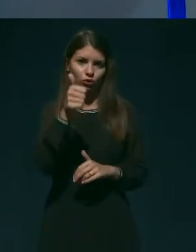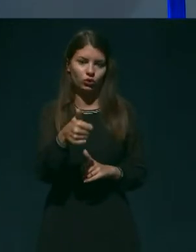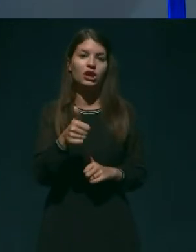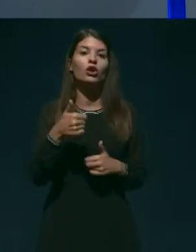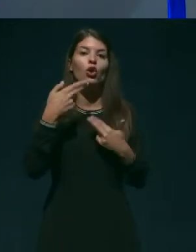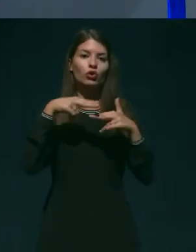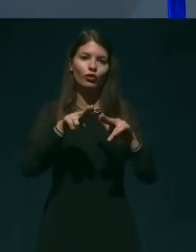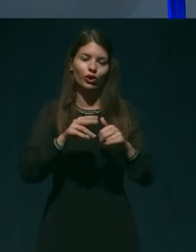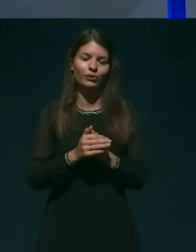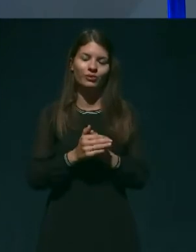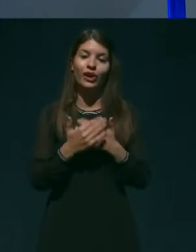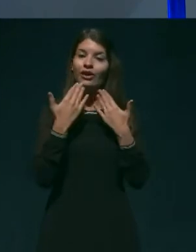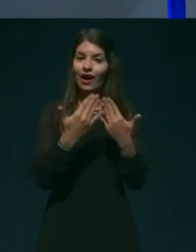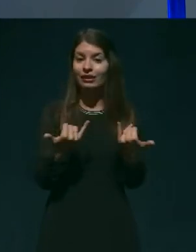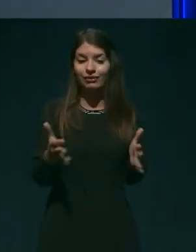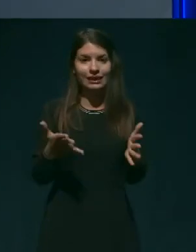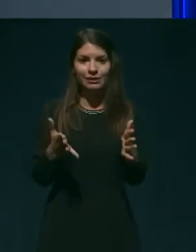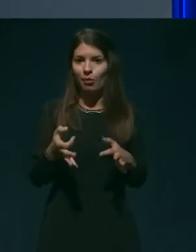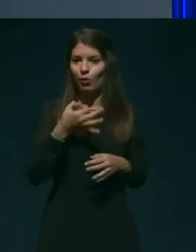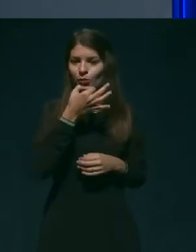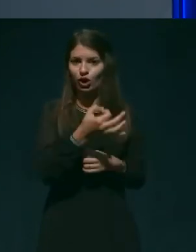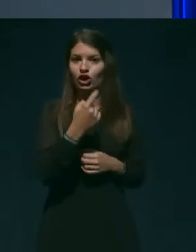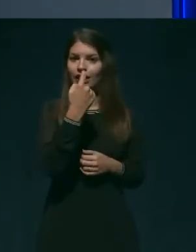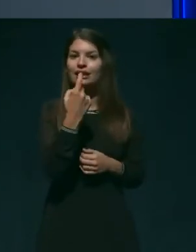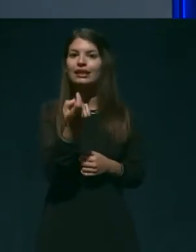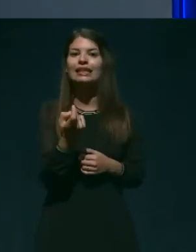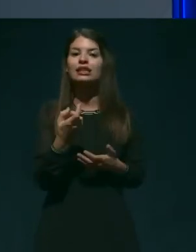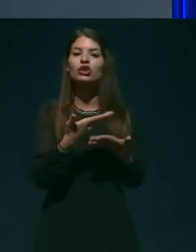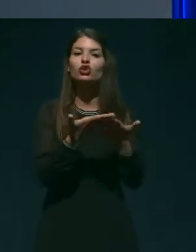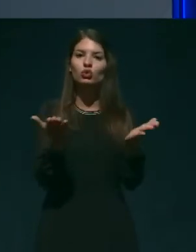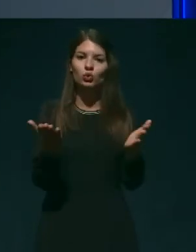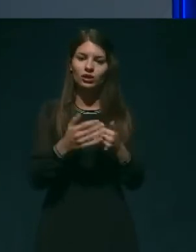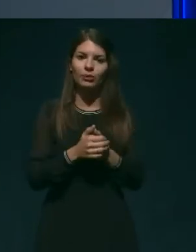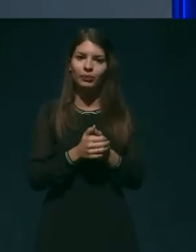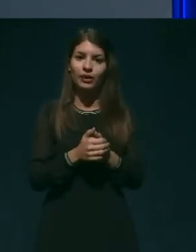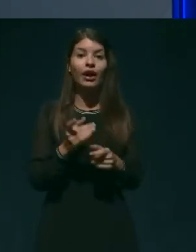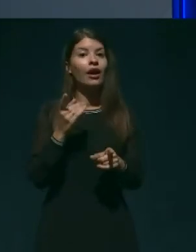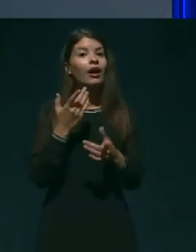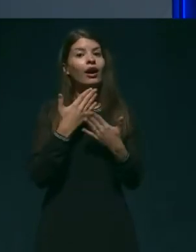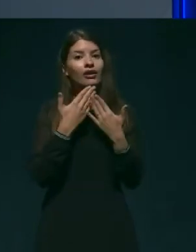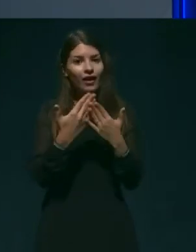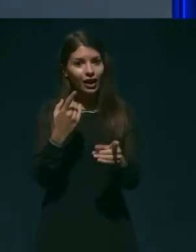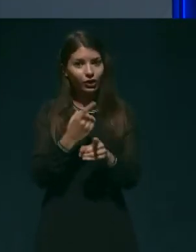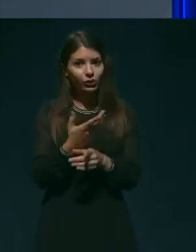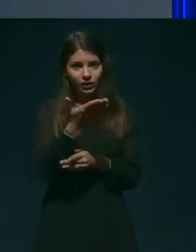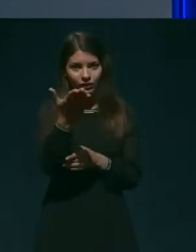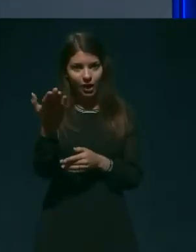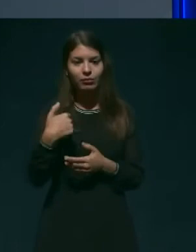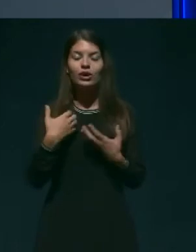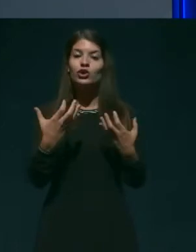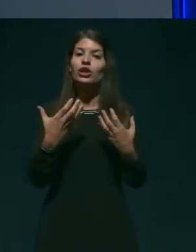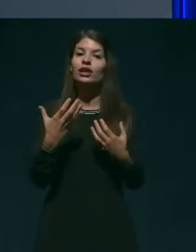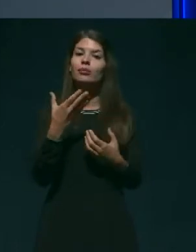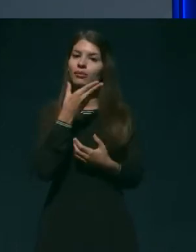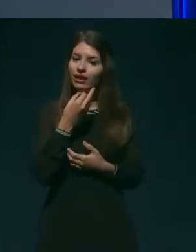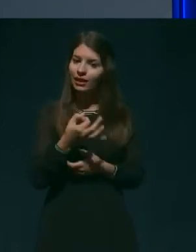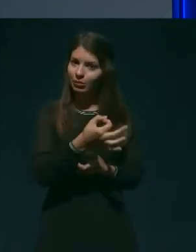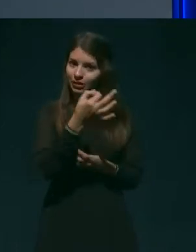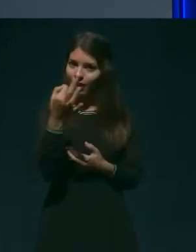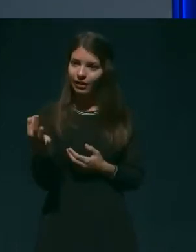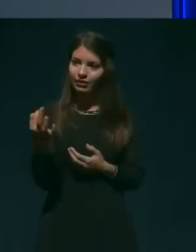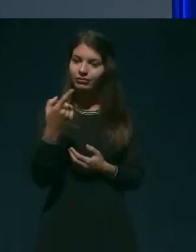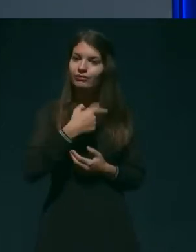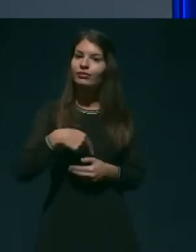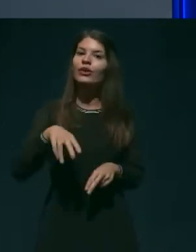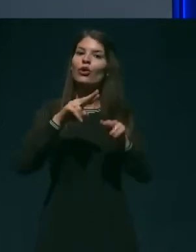zaenkrat nimamo več vprašanj iz studija na televiziji. Hvala lepa tudi vam. Želim vam lep dan in ostanimo